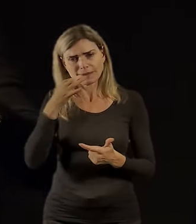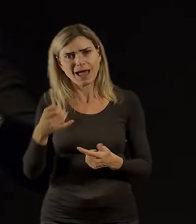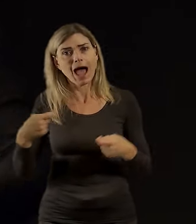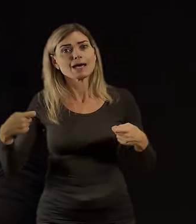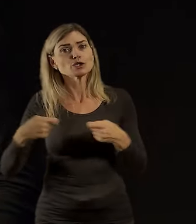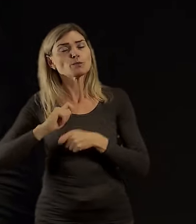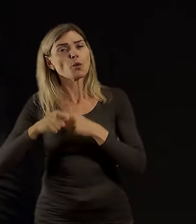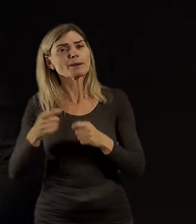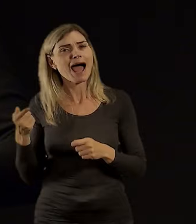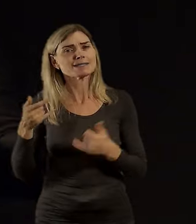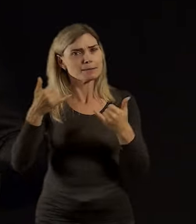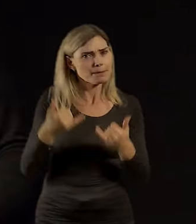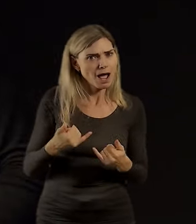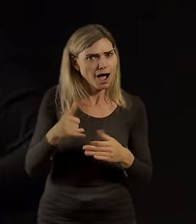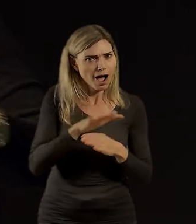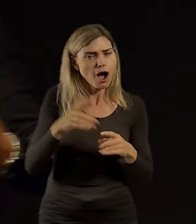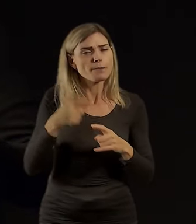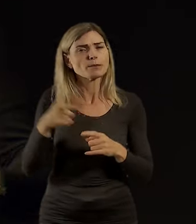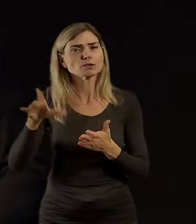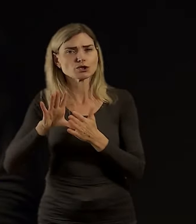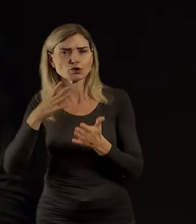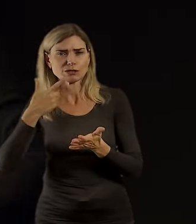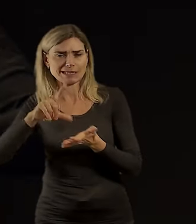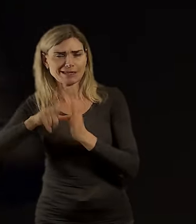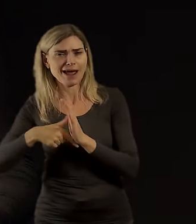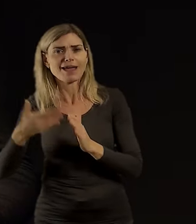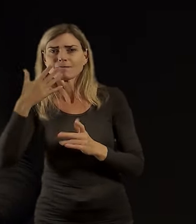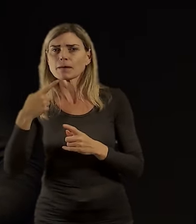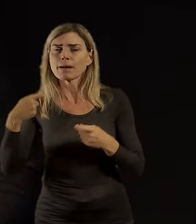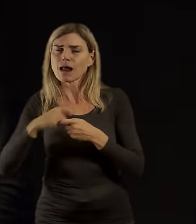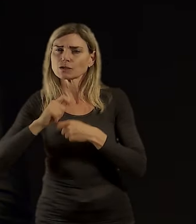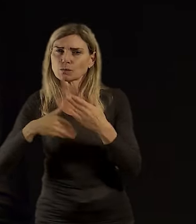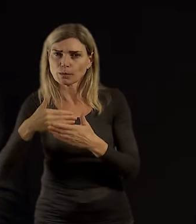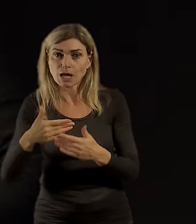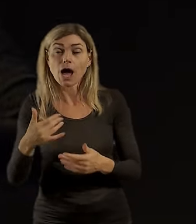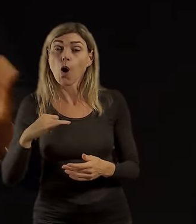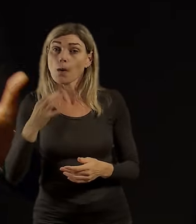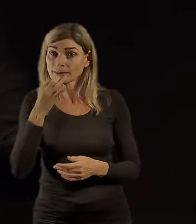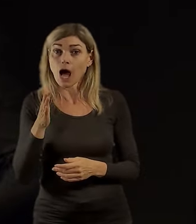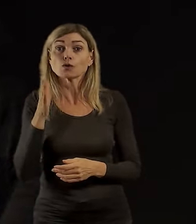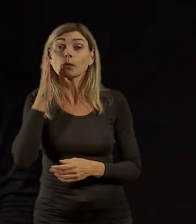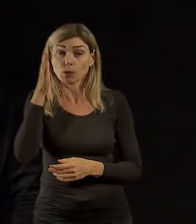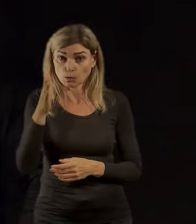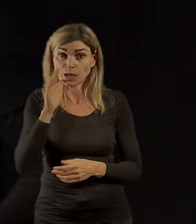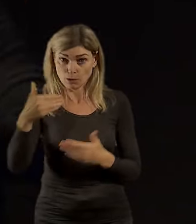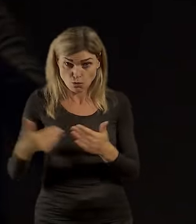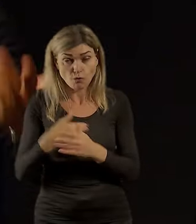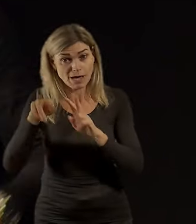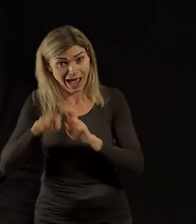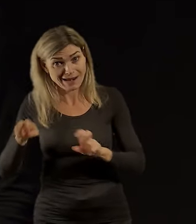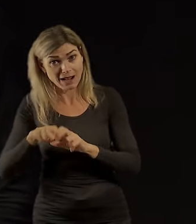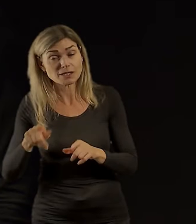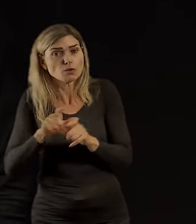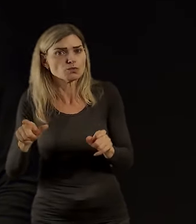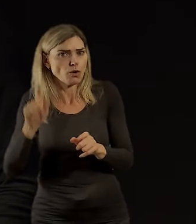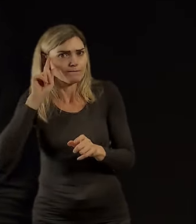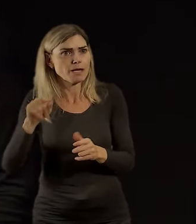vyvíjela. Tak jestli, Zdeňko, můžeš zareagovat na tohleto, jestli ta analýza se někdy rozroste i o ten fakt, že třetina